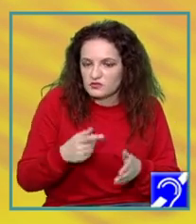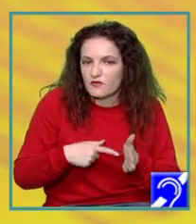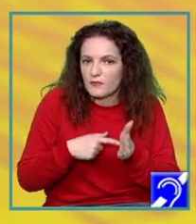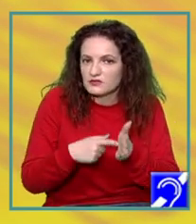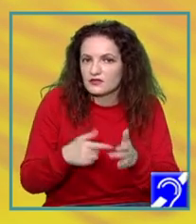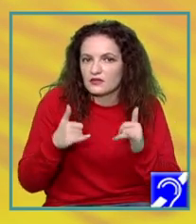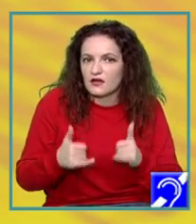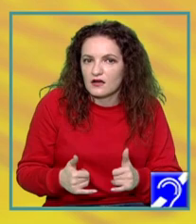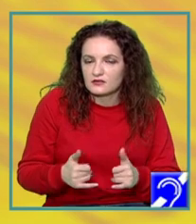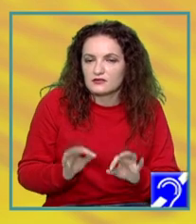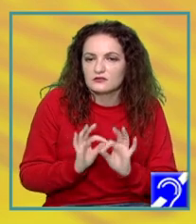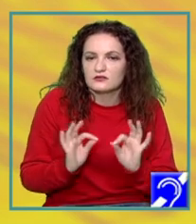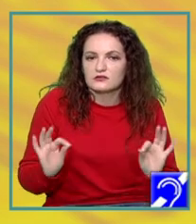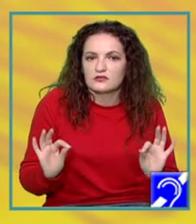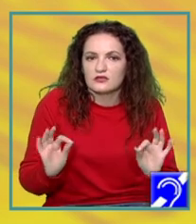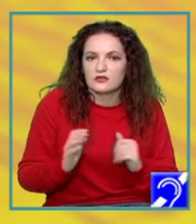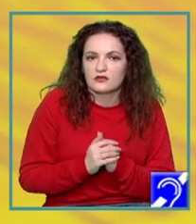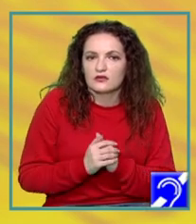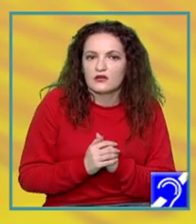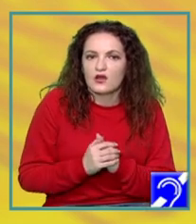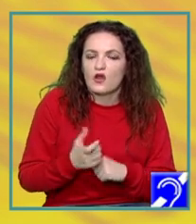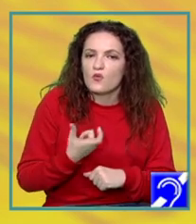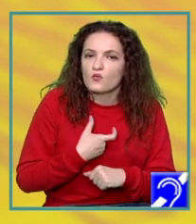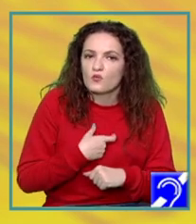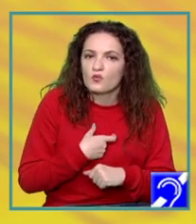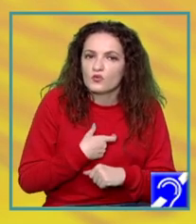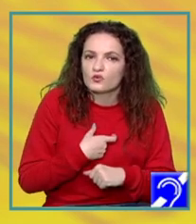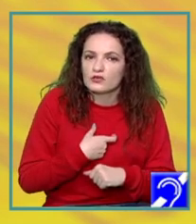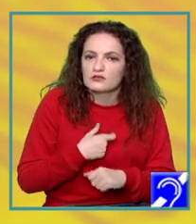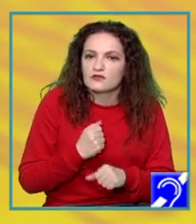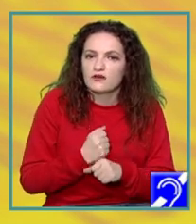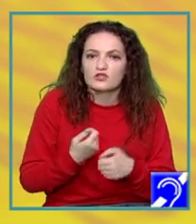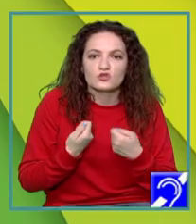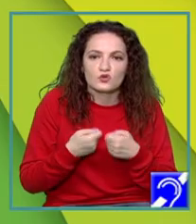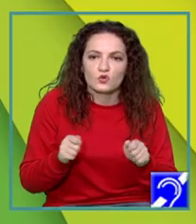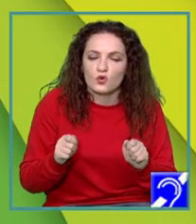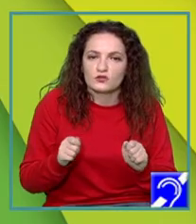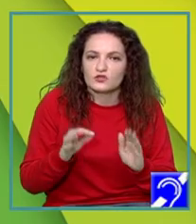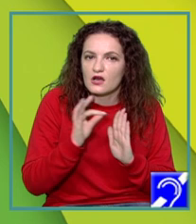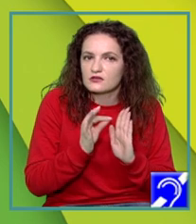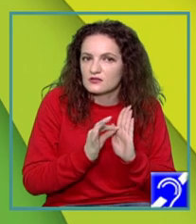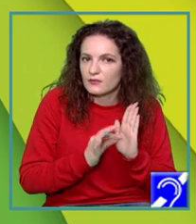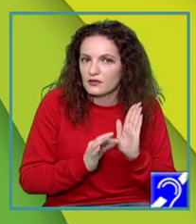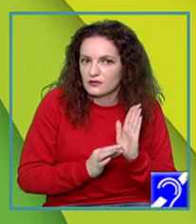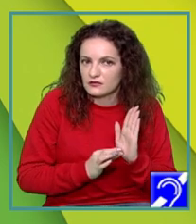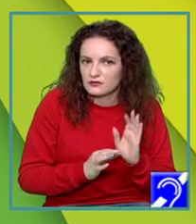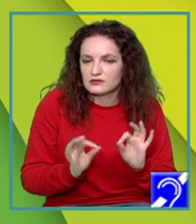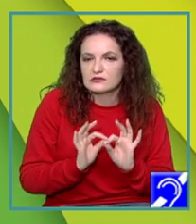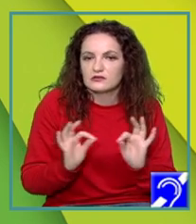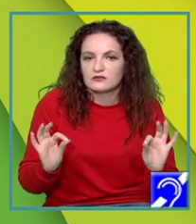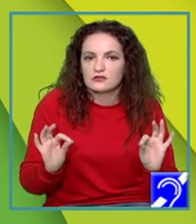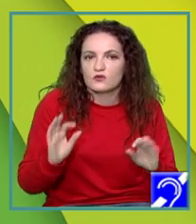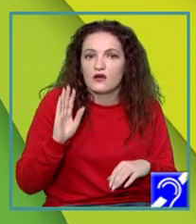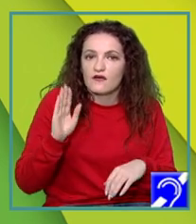astăzi, cu siguranță veți realiza ceea ce veți propune să faceți și cu siguranță vom